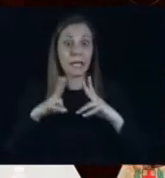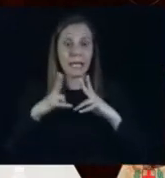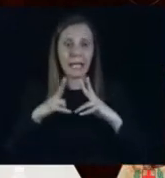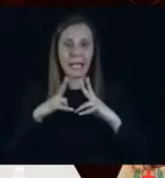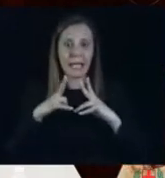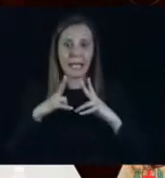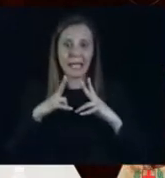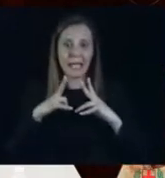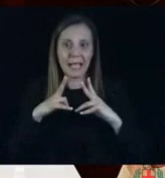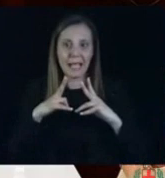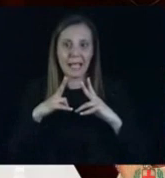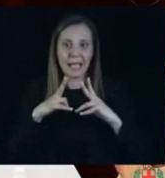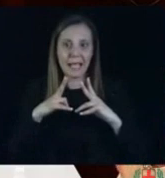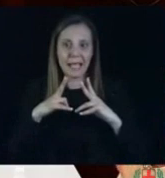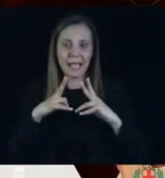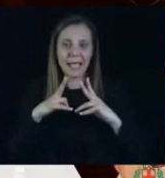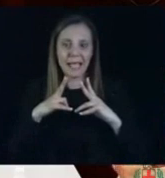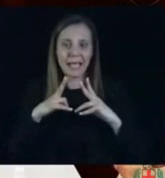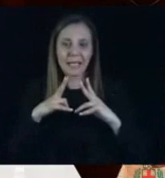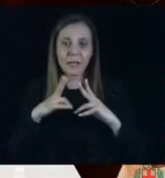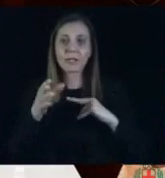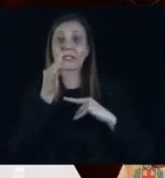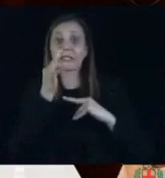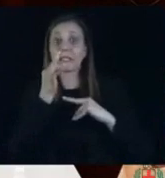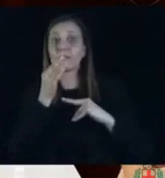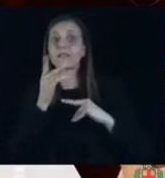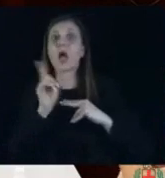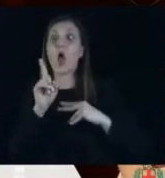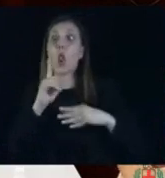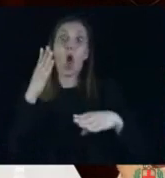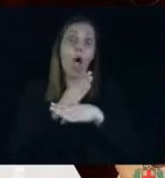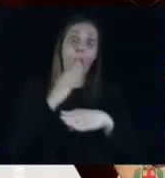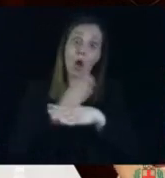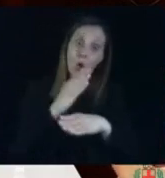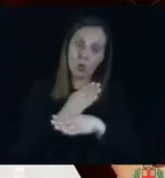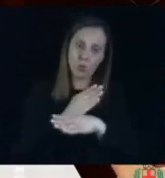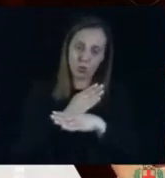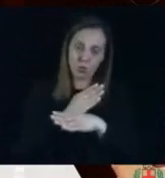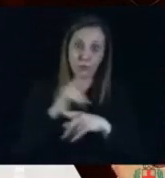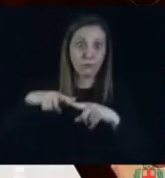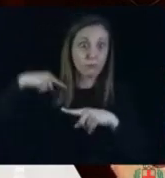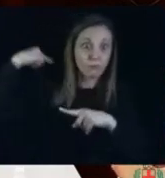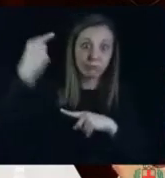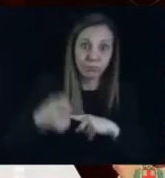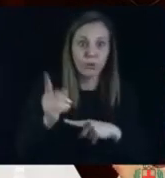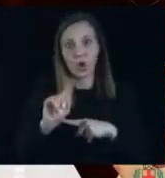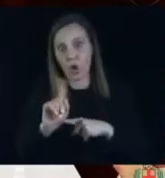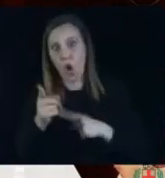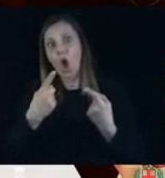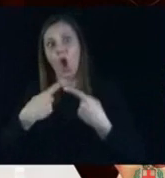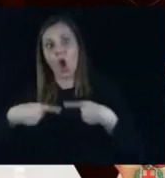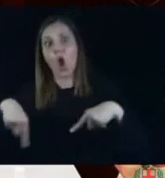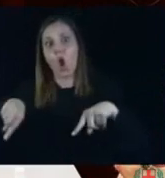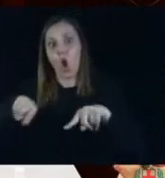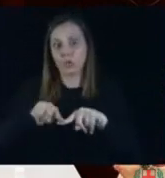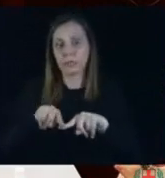sdraiata su quelli che sono i desiderati dei club, non in agosto, ecco, un consiglio